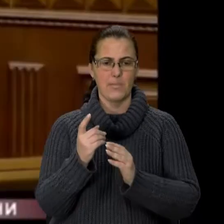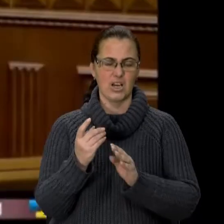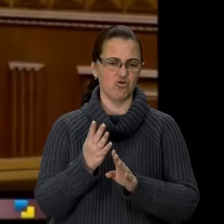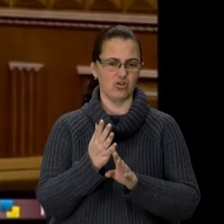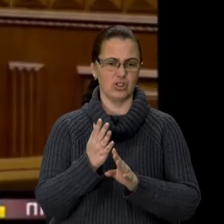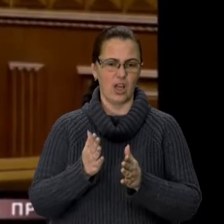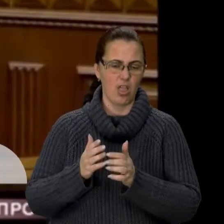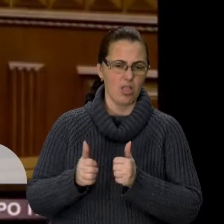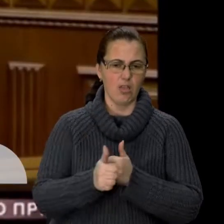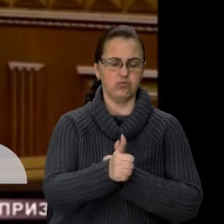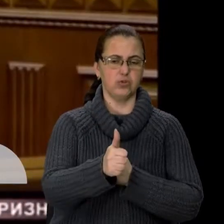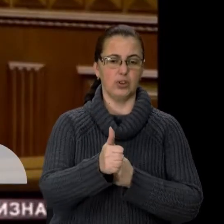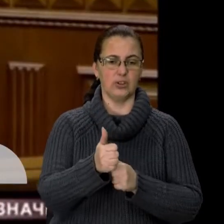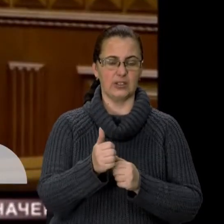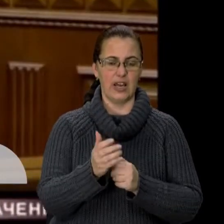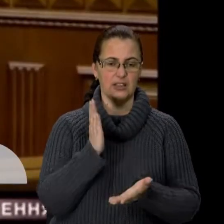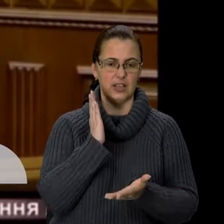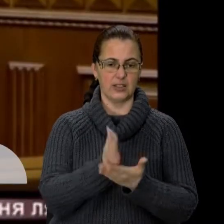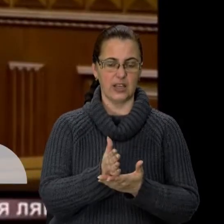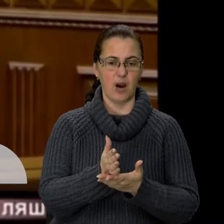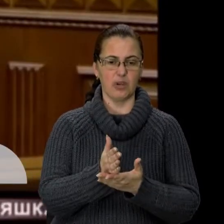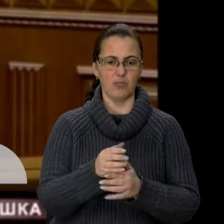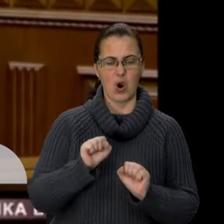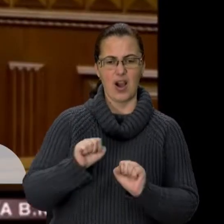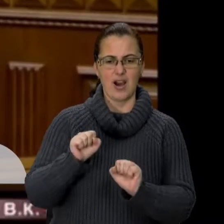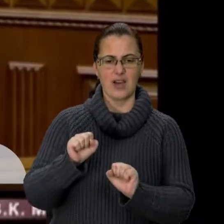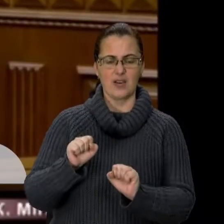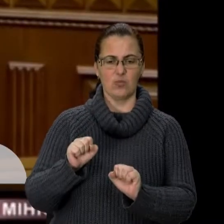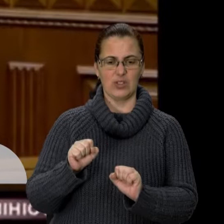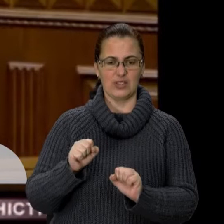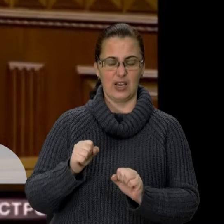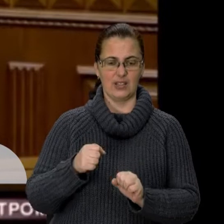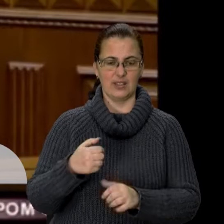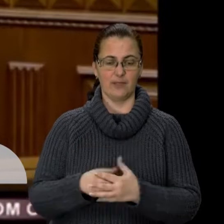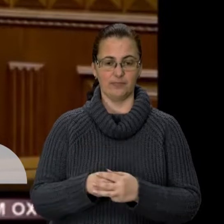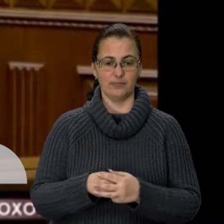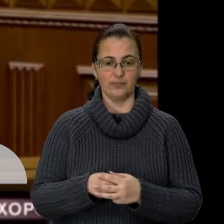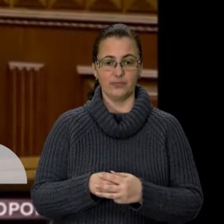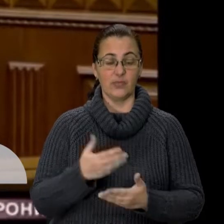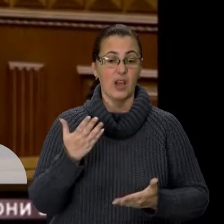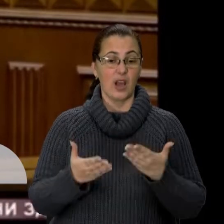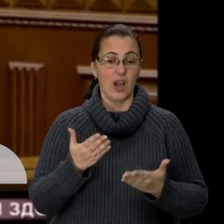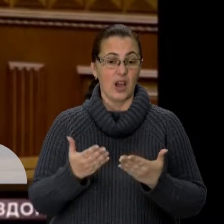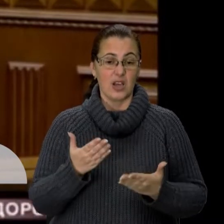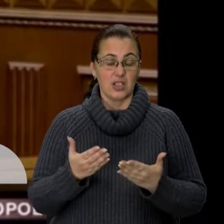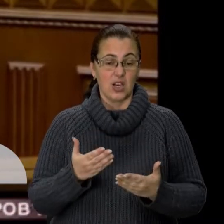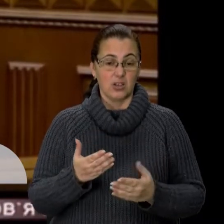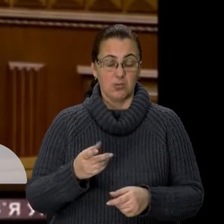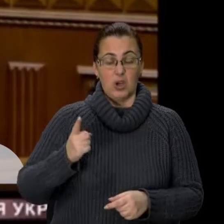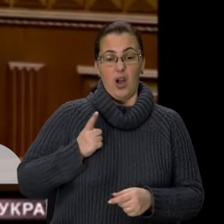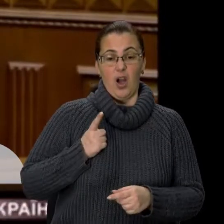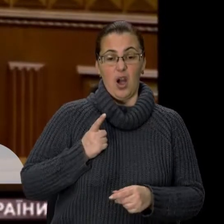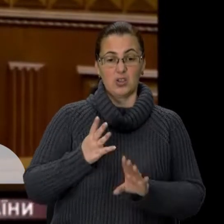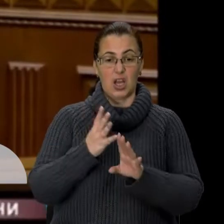держави. Ми ніколи не будемо готовими до епідемій, якщо продовжимо стояти у чергах за вакцинами. Тому нам